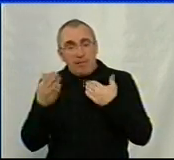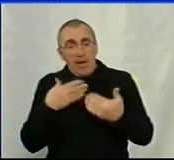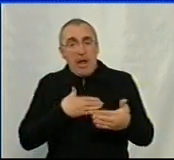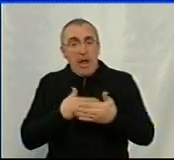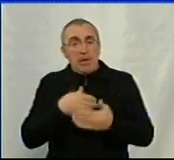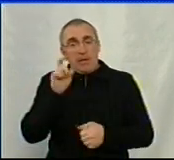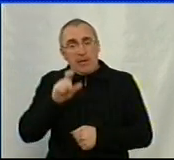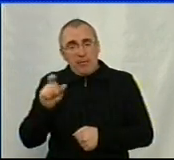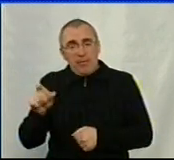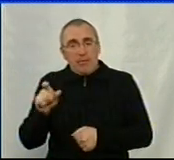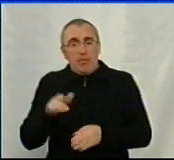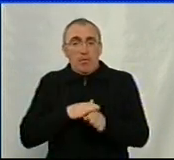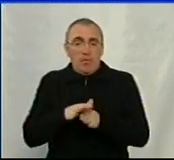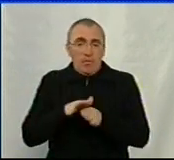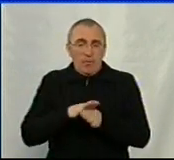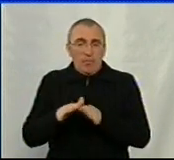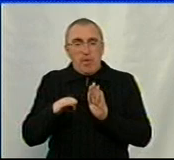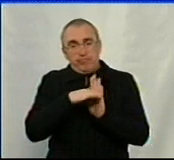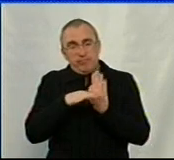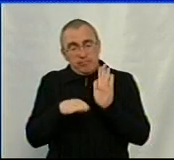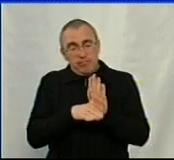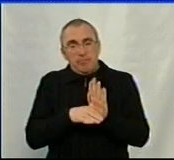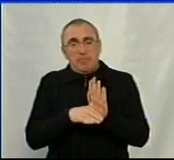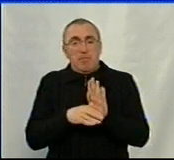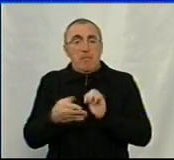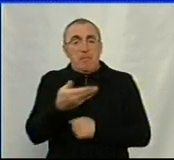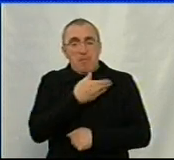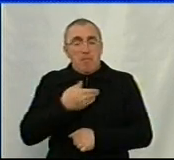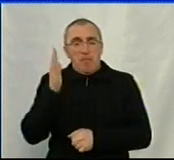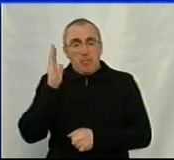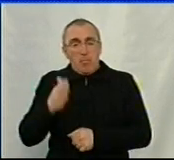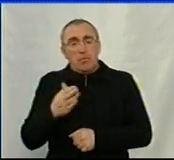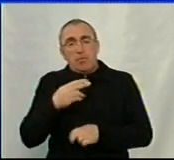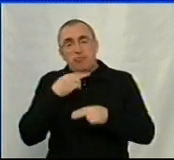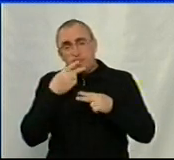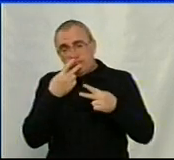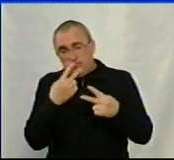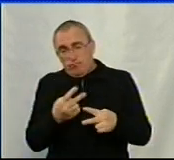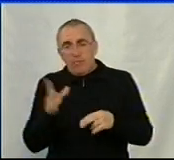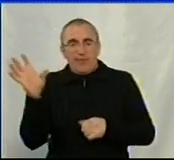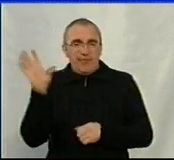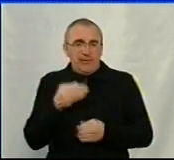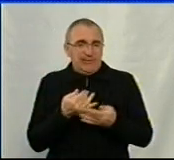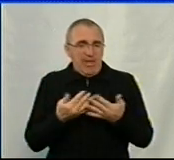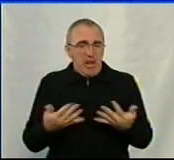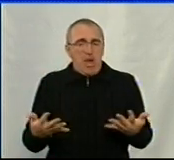активістами і додержання певних норм, звичайно, ми будемо на це зважати і будемо всіляко